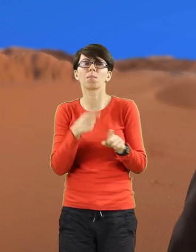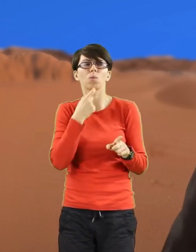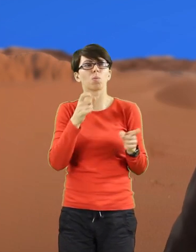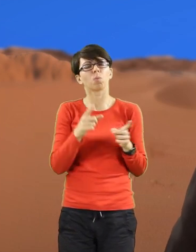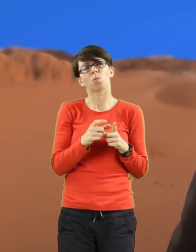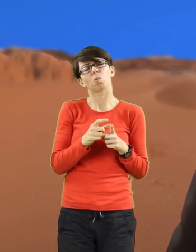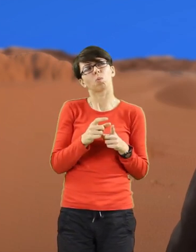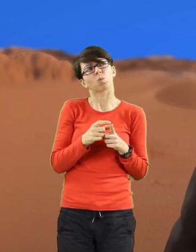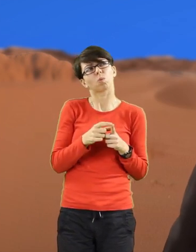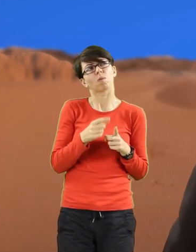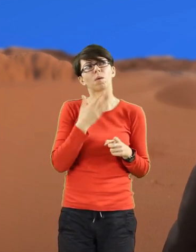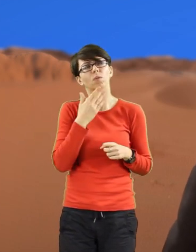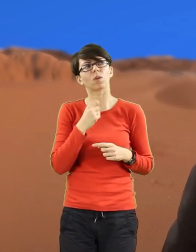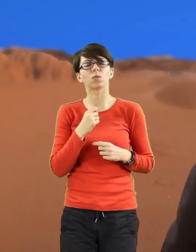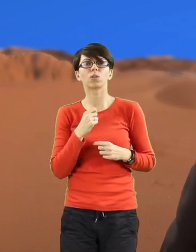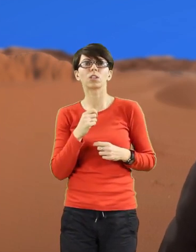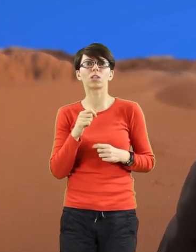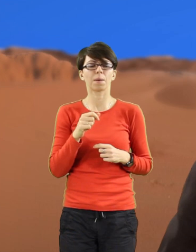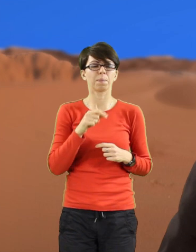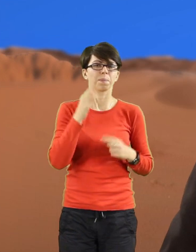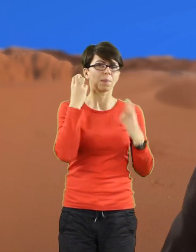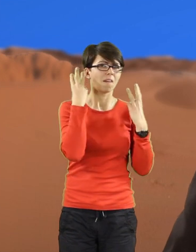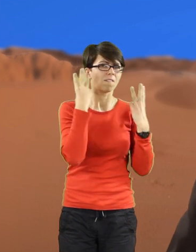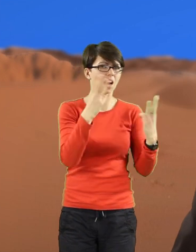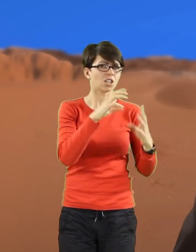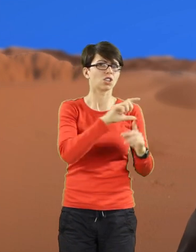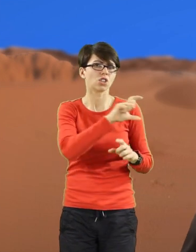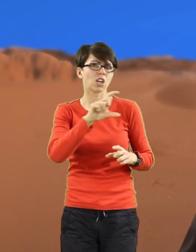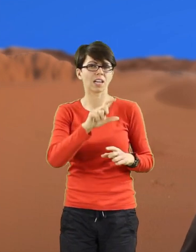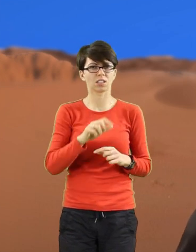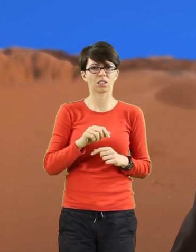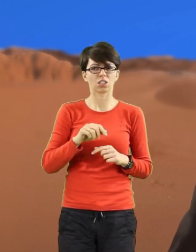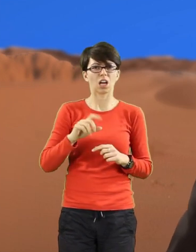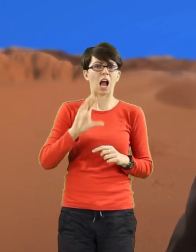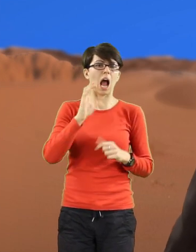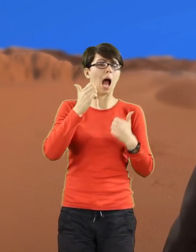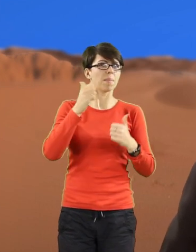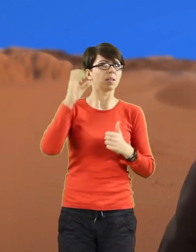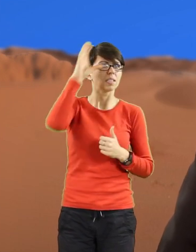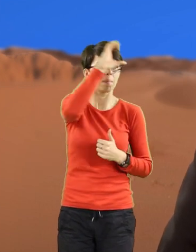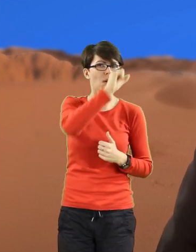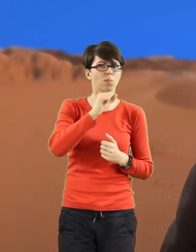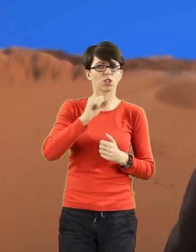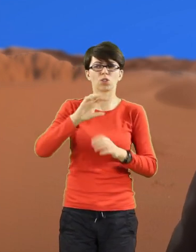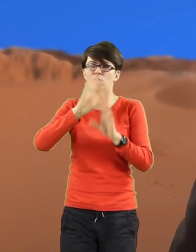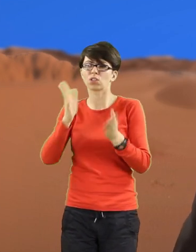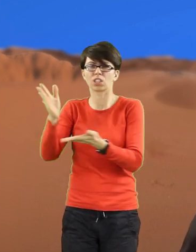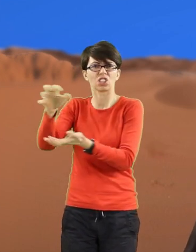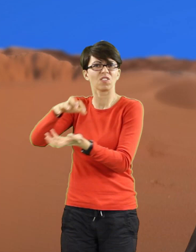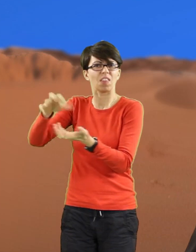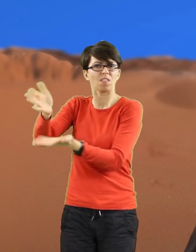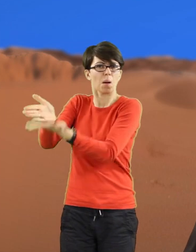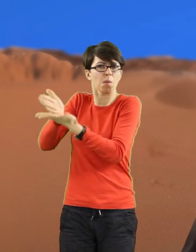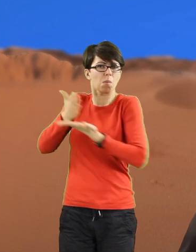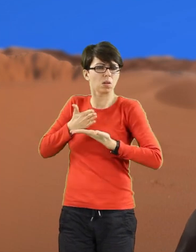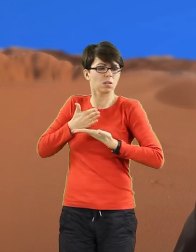stanowi podporę dla twojego życia. O tych podpórkach, które codziennie szukasz, które codziennie konstruujesz mozolnie,